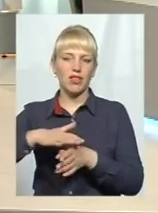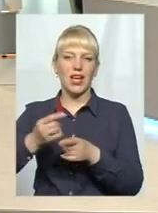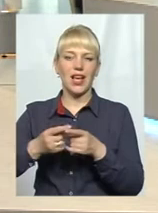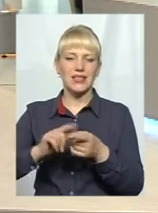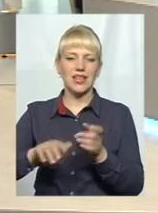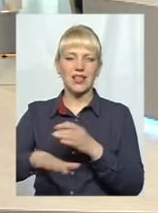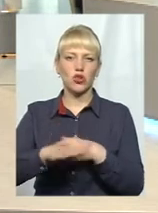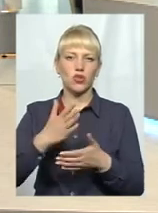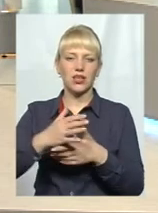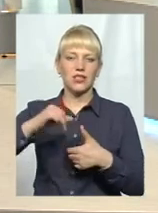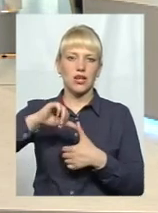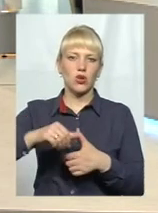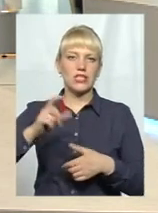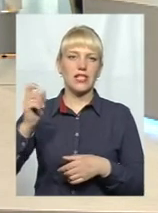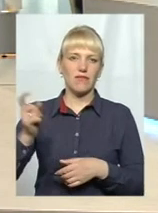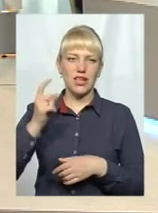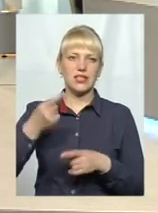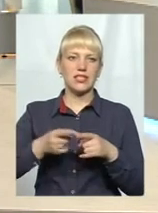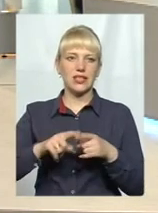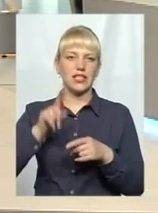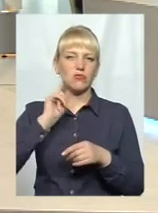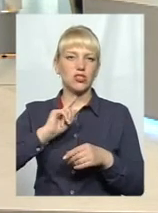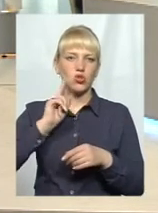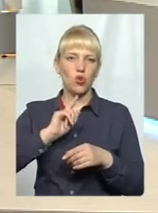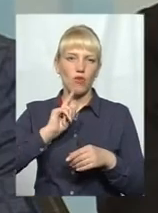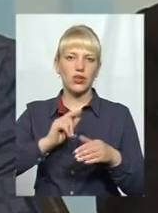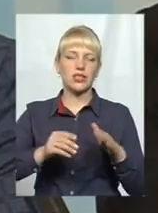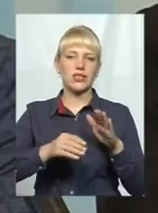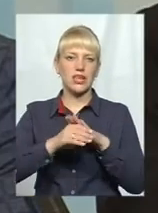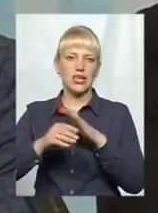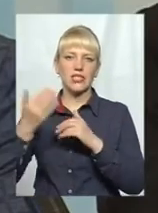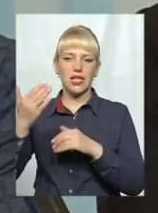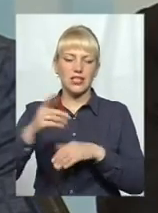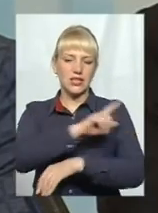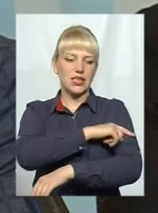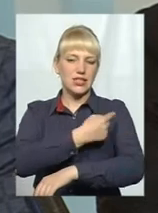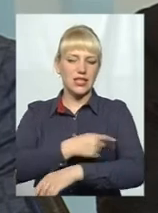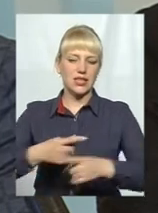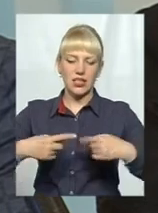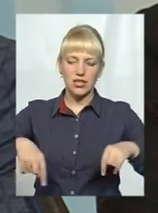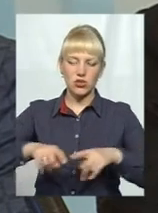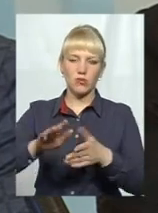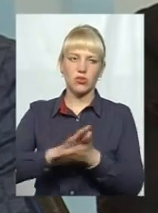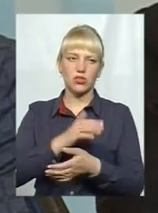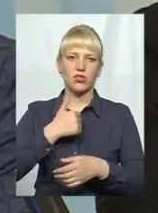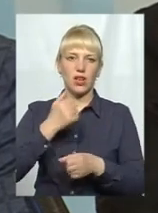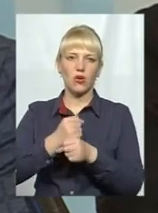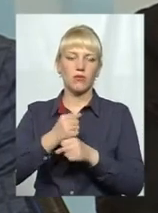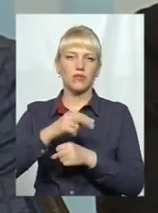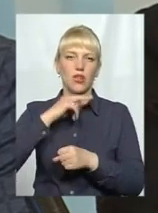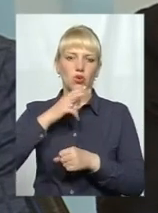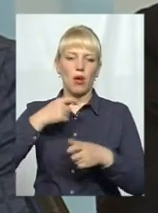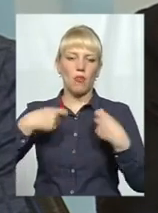закріпленою за власниками цих тимчасових споруд. Це їхня санітарна зона очистки. Відповідно, і я не один раз робив зауваження і